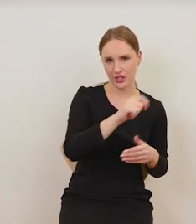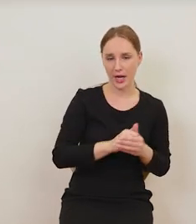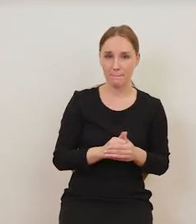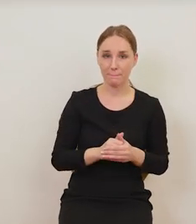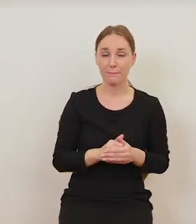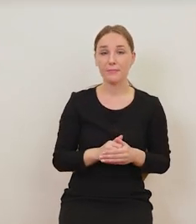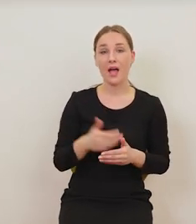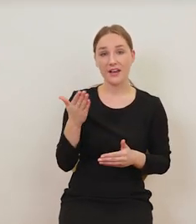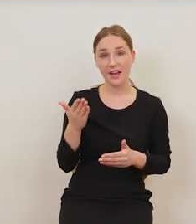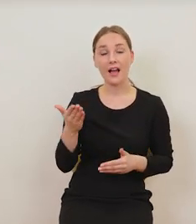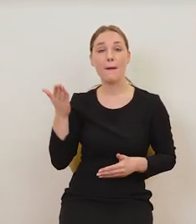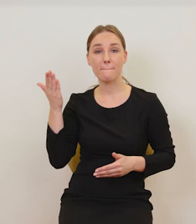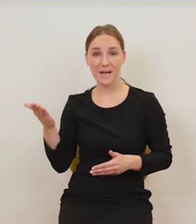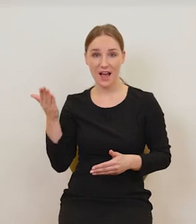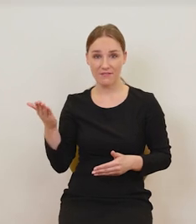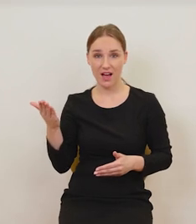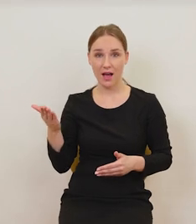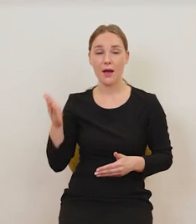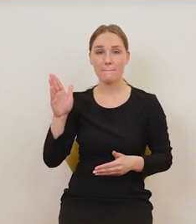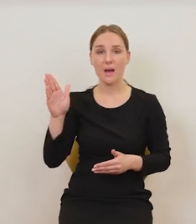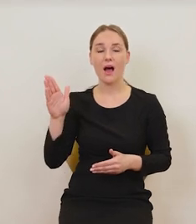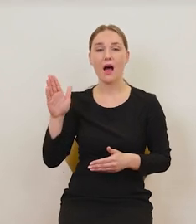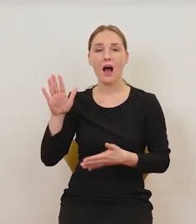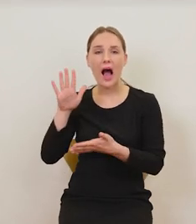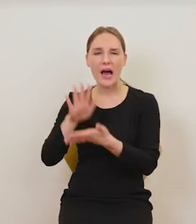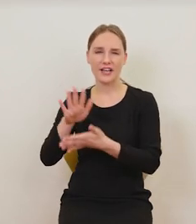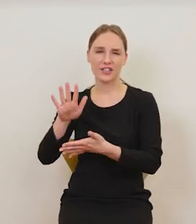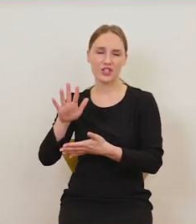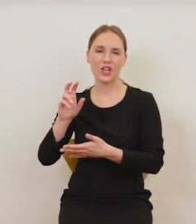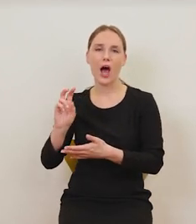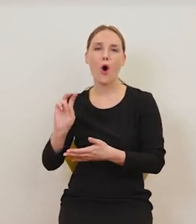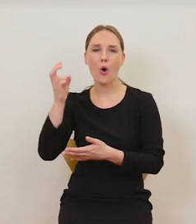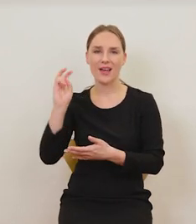prawej ręce trzyma charakterystyczną holenderską fajkę.